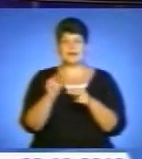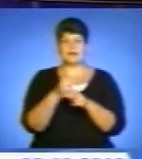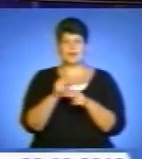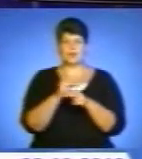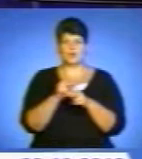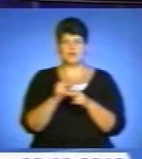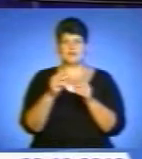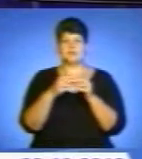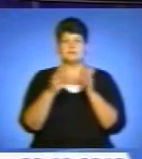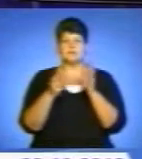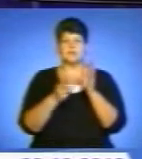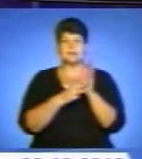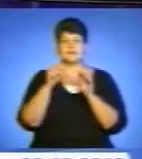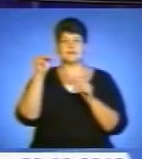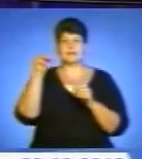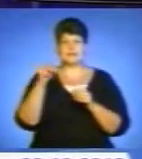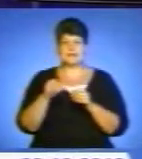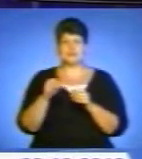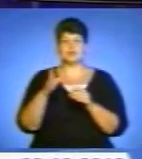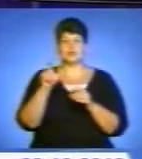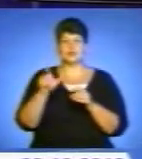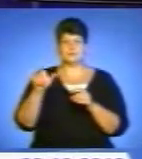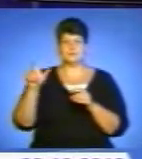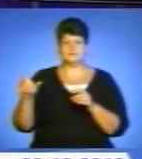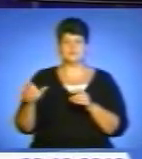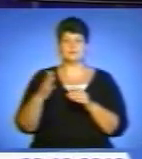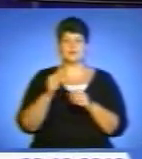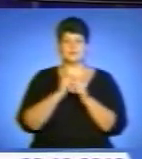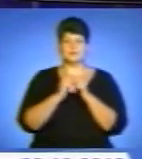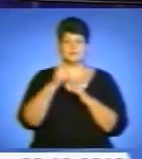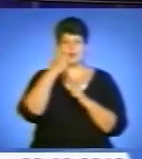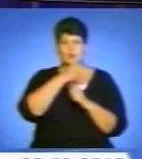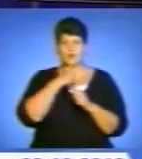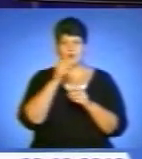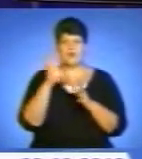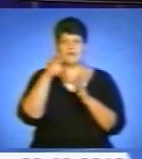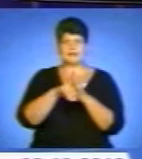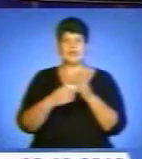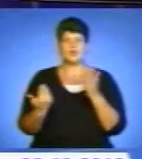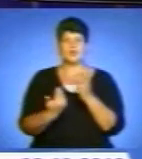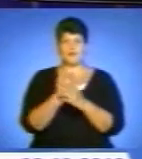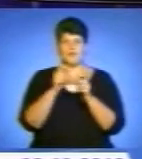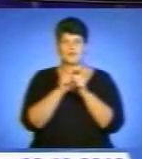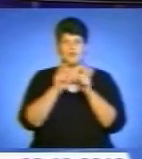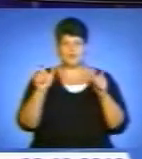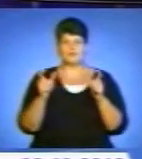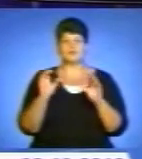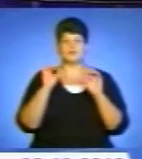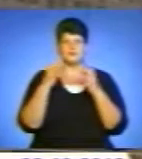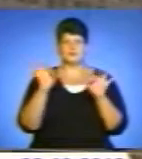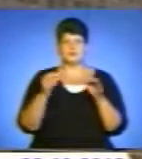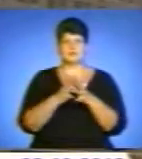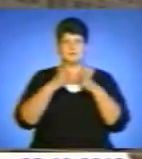18 тисяч пацієнтів щорічно, а введення в експлуатацію нового корпусу збільшить кількість пацієнтів до 25 тисяч.